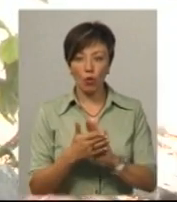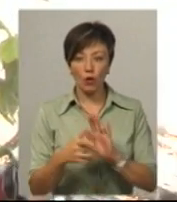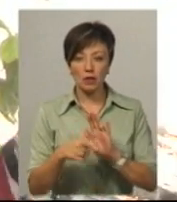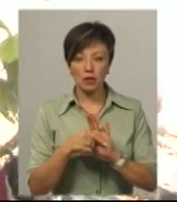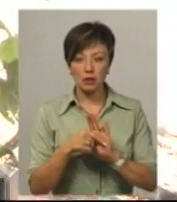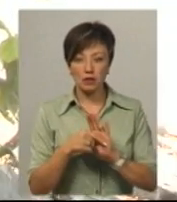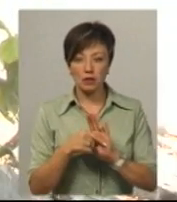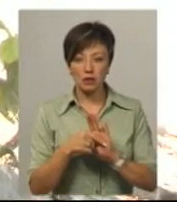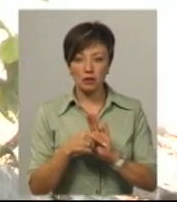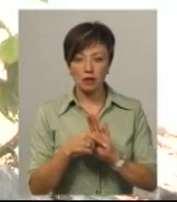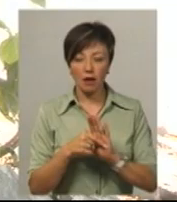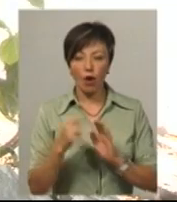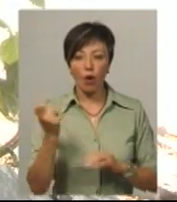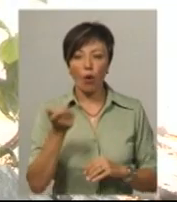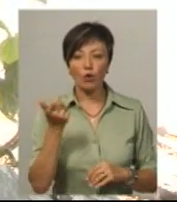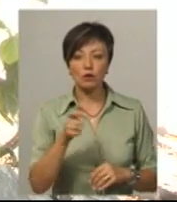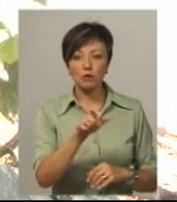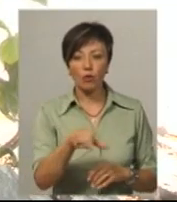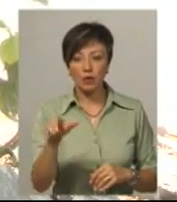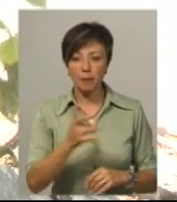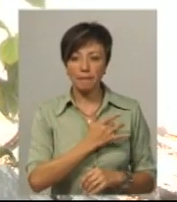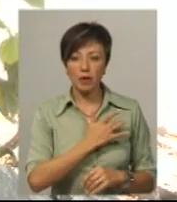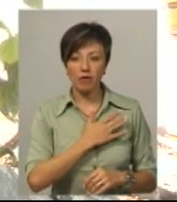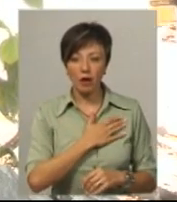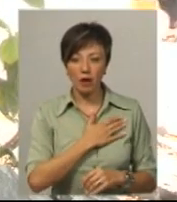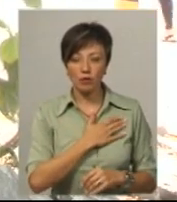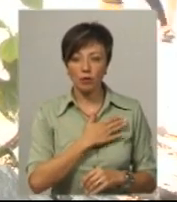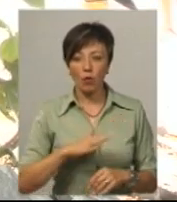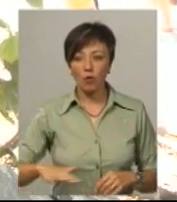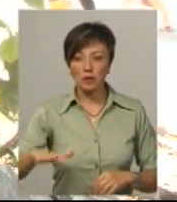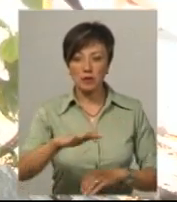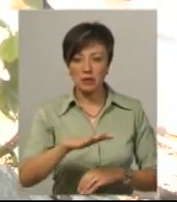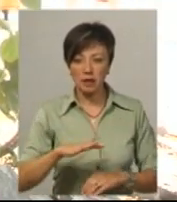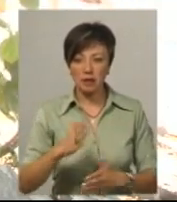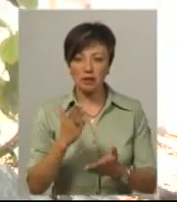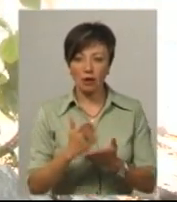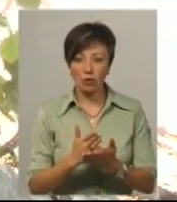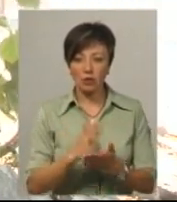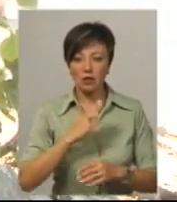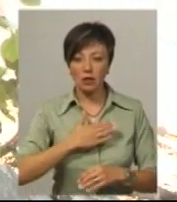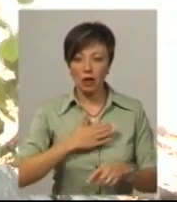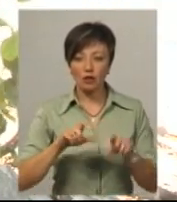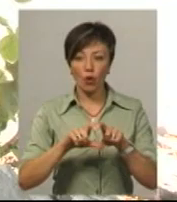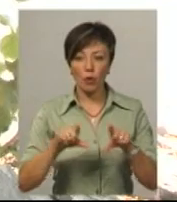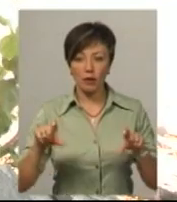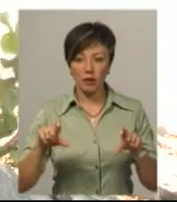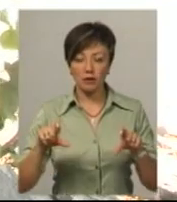господарями того приватного об'єкт, на якому знаходиться наш об'єкт